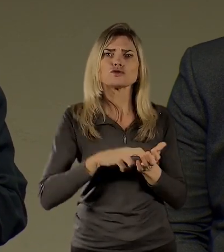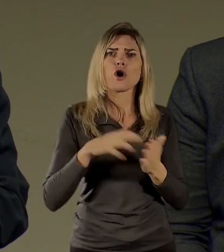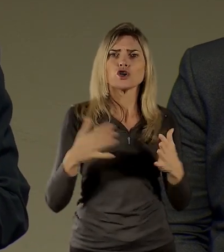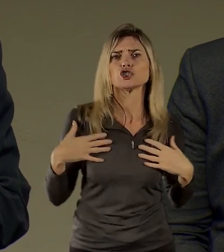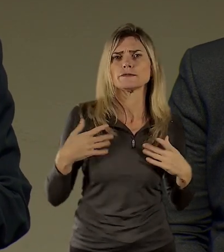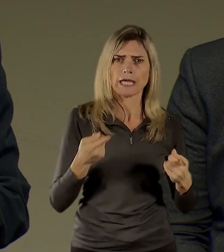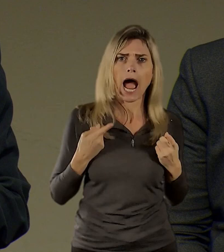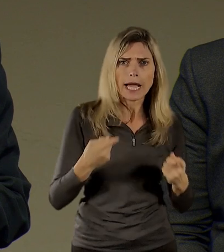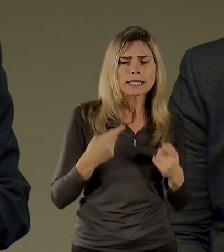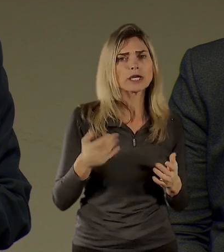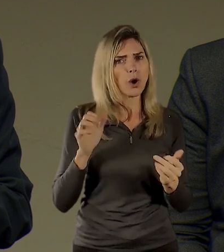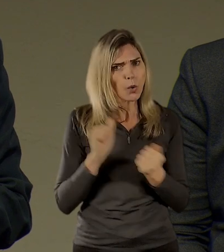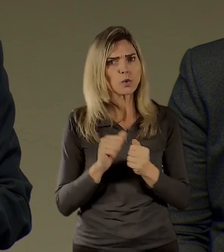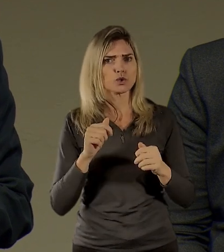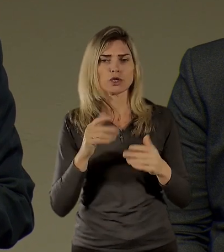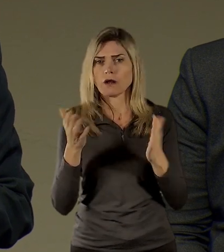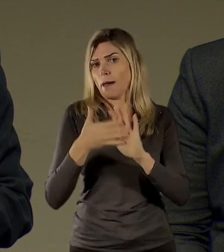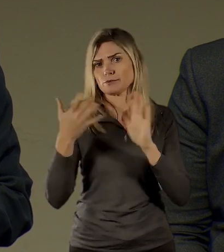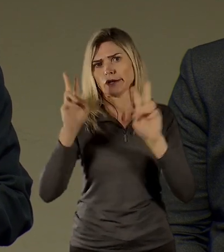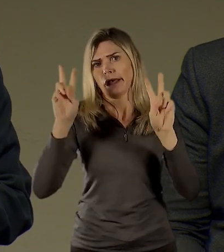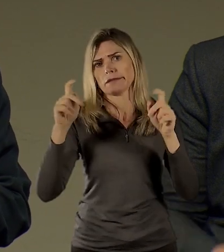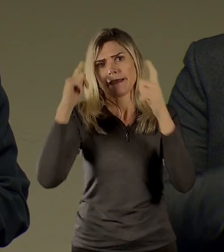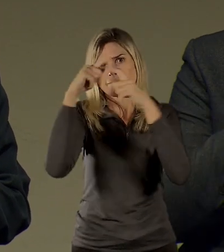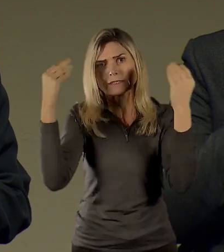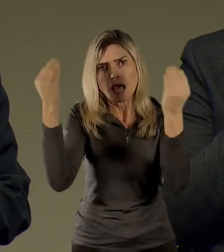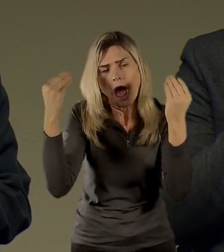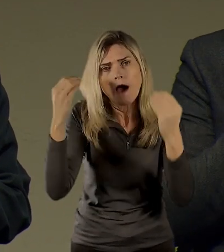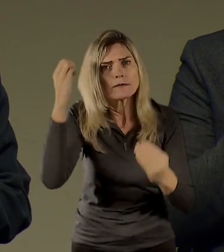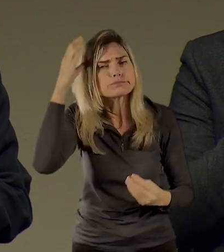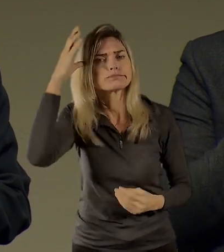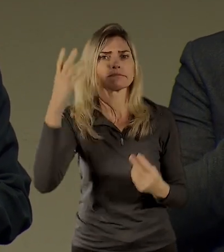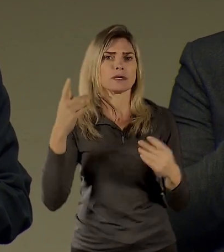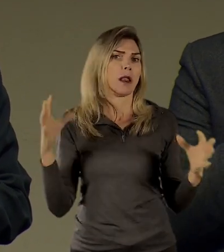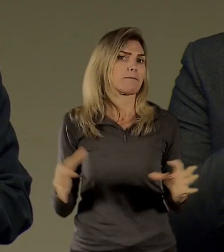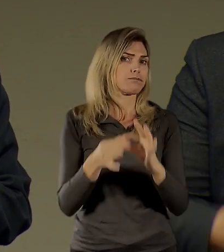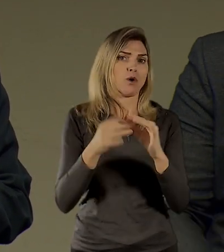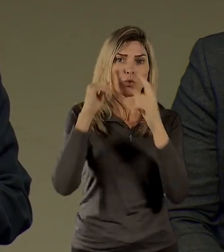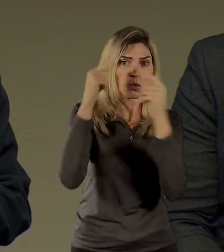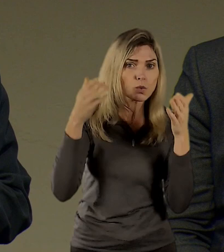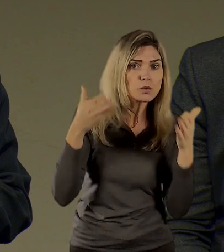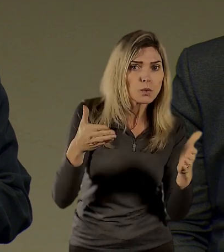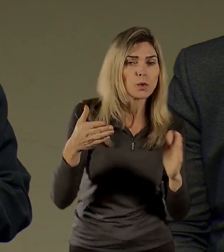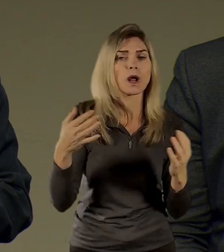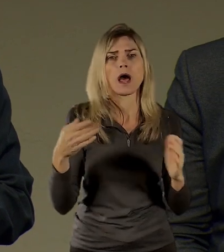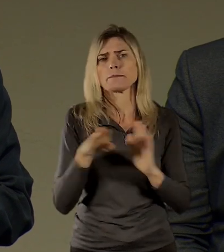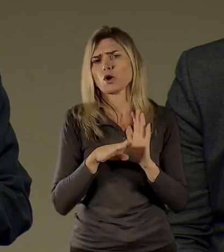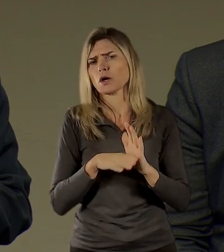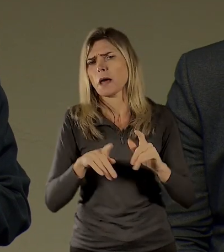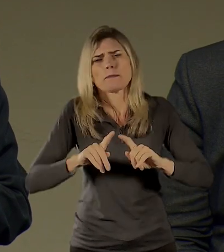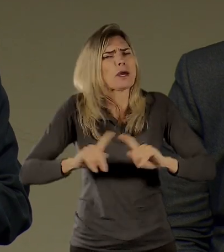spolupořádat, ať už vzdělávací, nebo kulturní, nebo jiného typu,